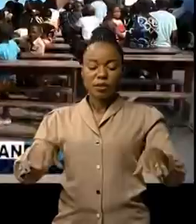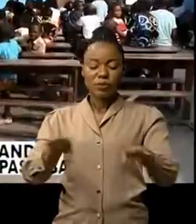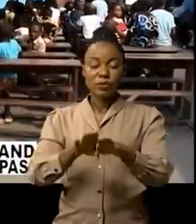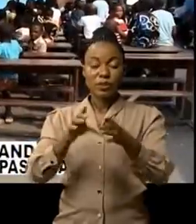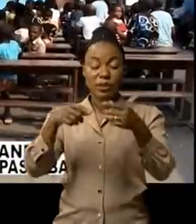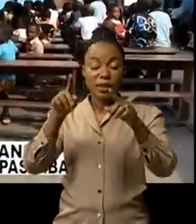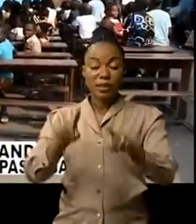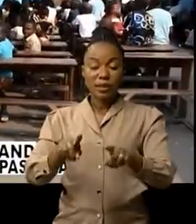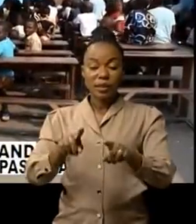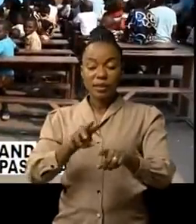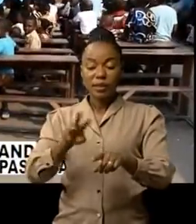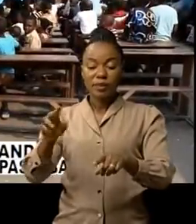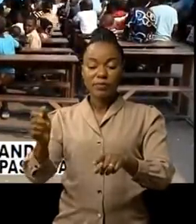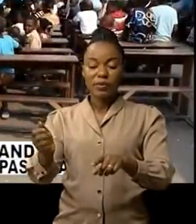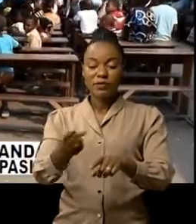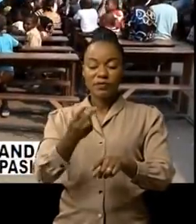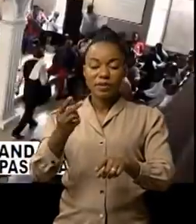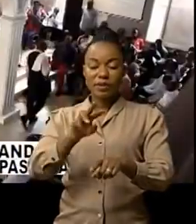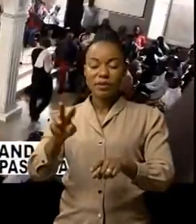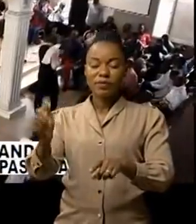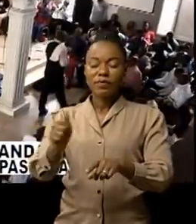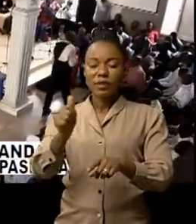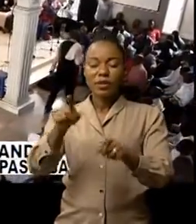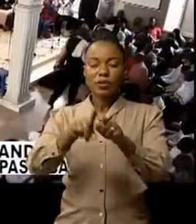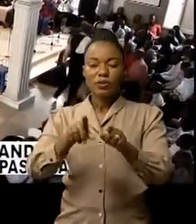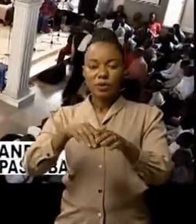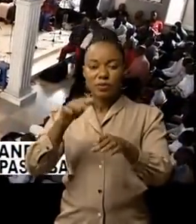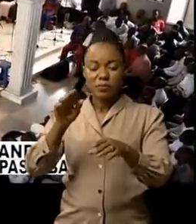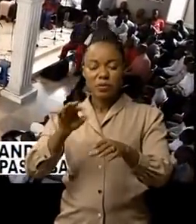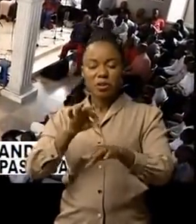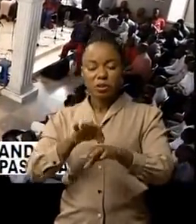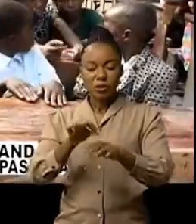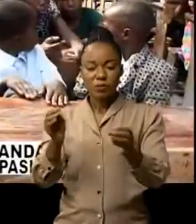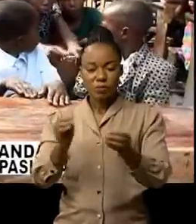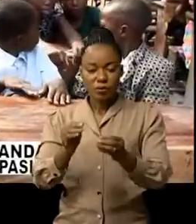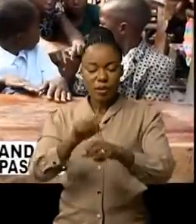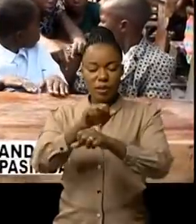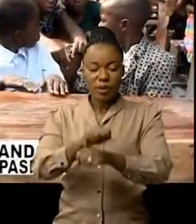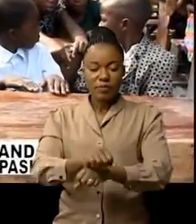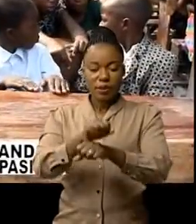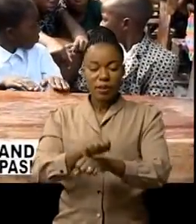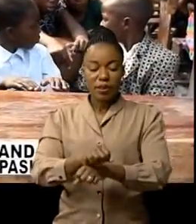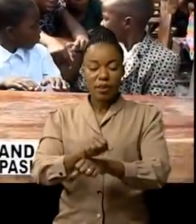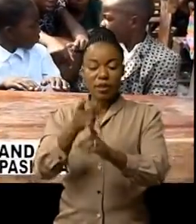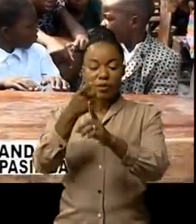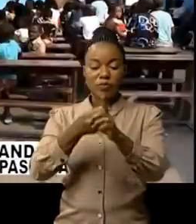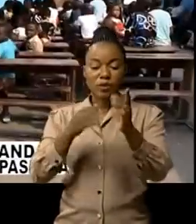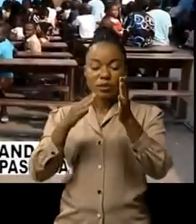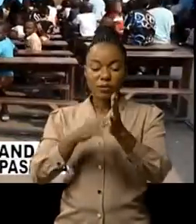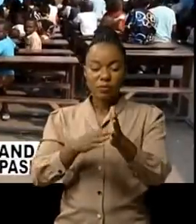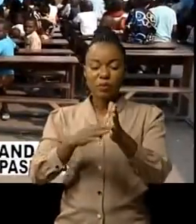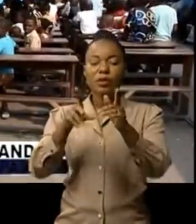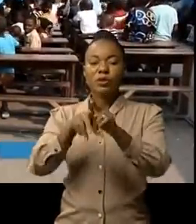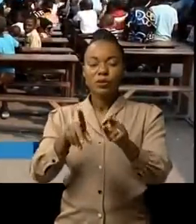l'année scolaire 2020 2021 sort de l'ordineur car d'habitude le mois de septembre a toujours été